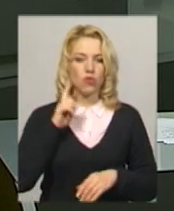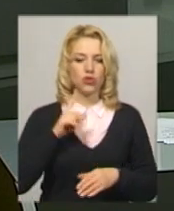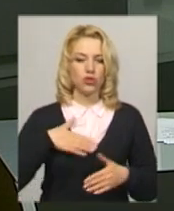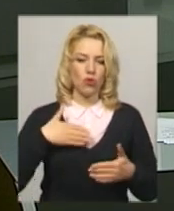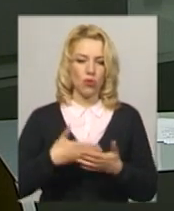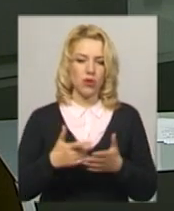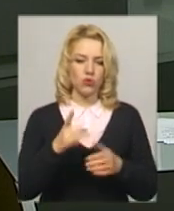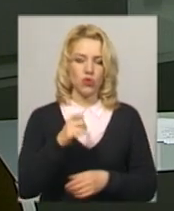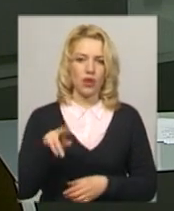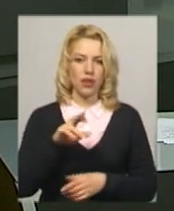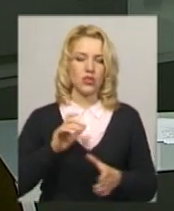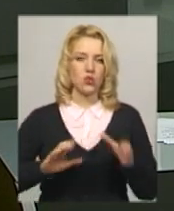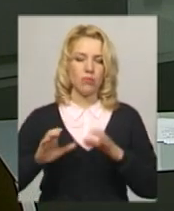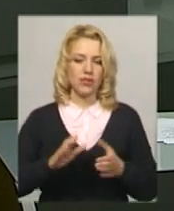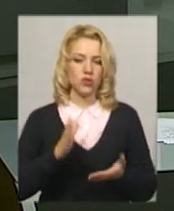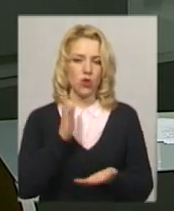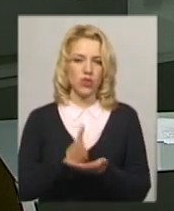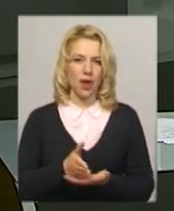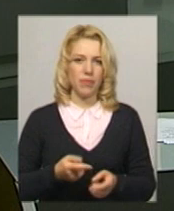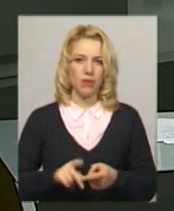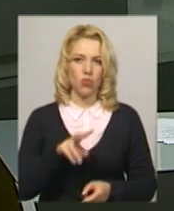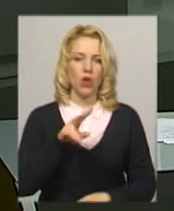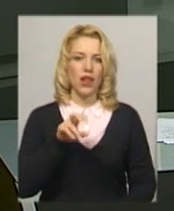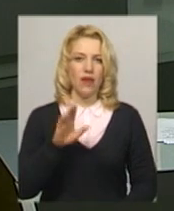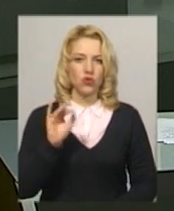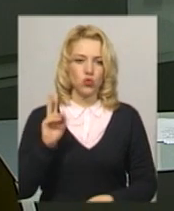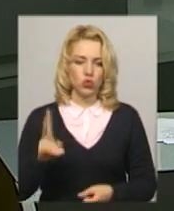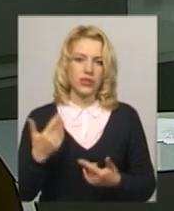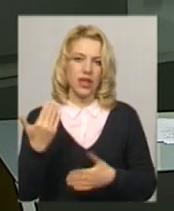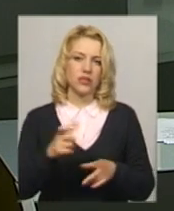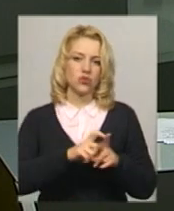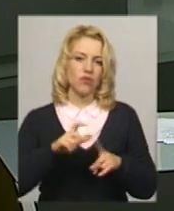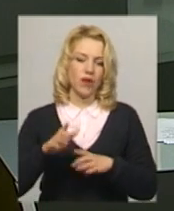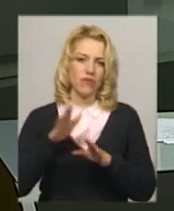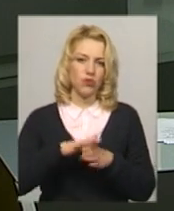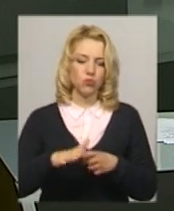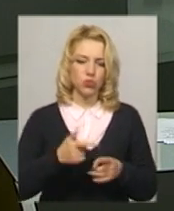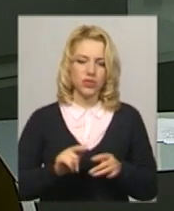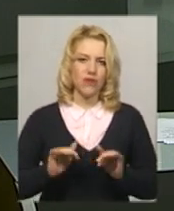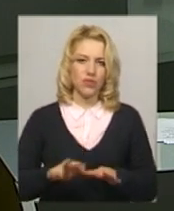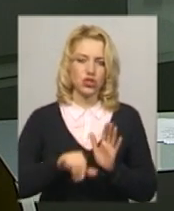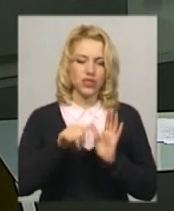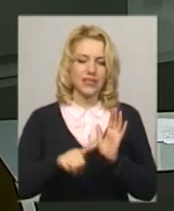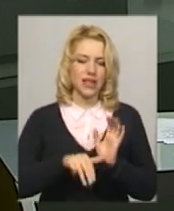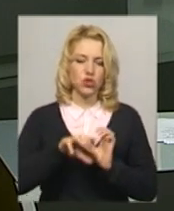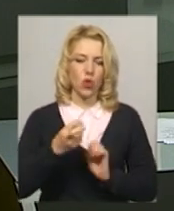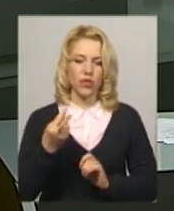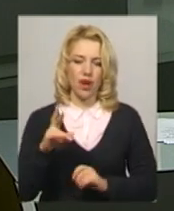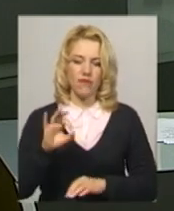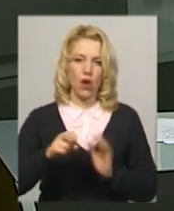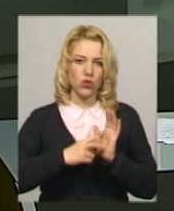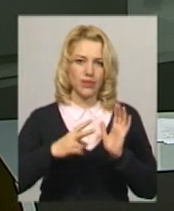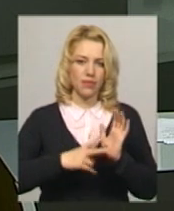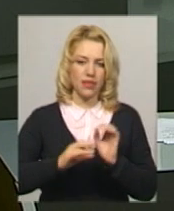ради студентського напрямку Анна Левщук. За її словами, відбудеться флешмоб 16 травня о 17